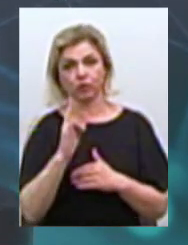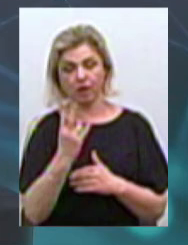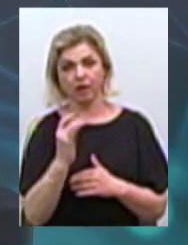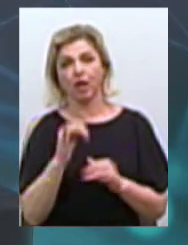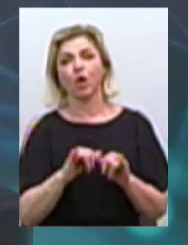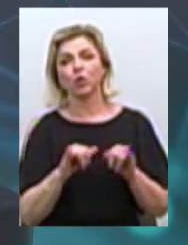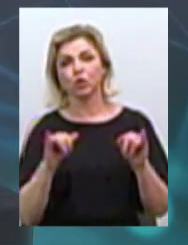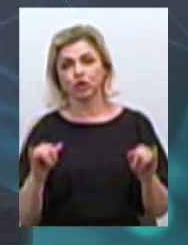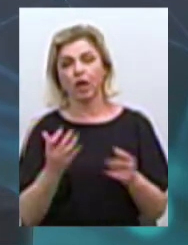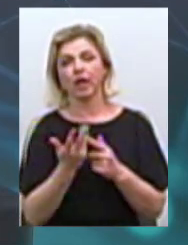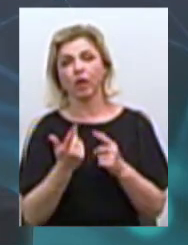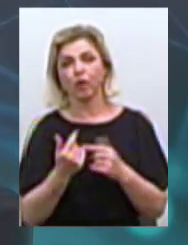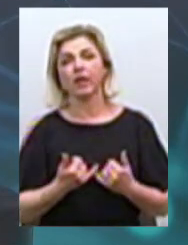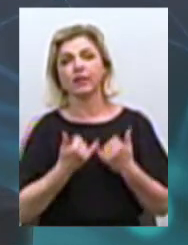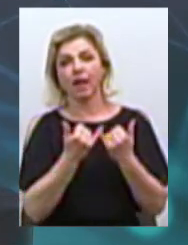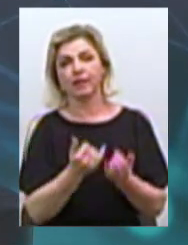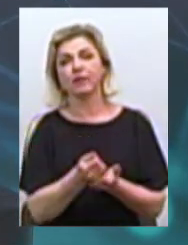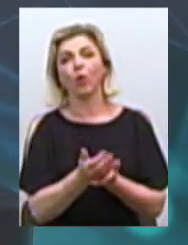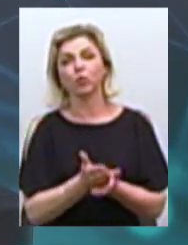кількості надаваних адміністративних